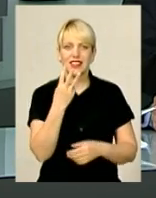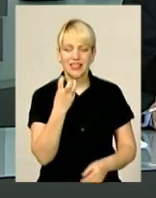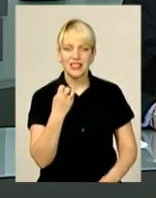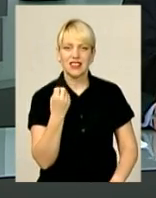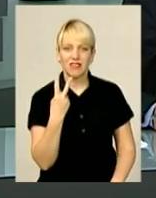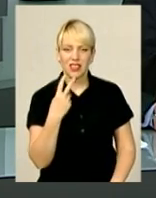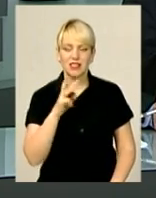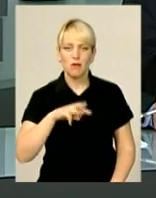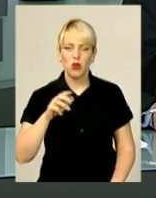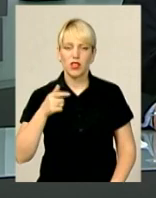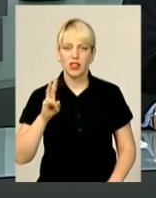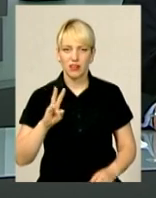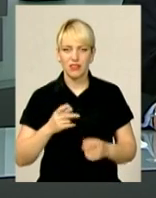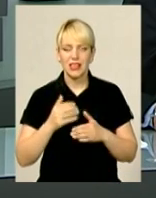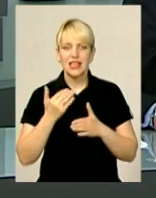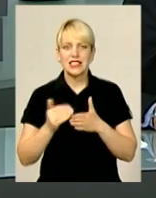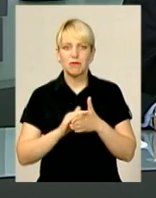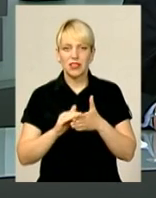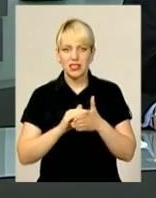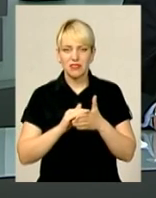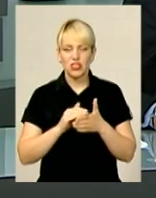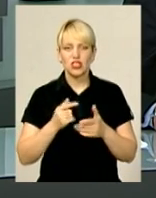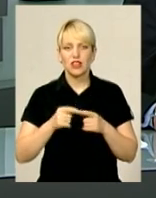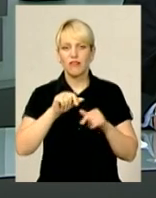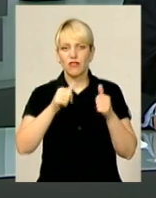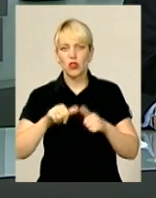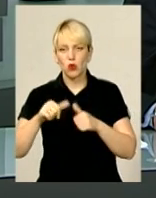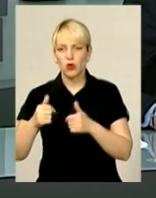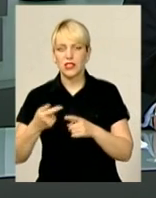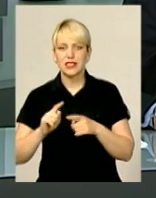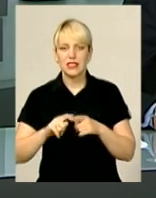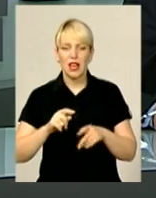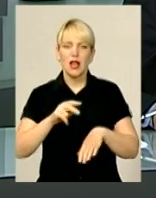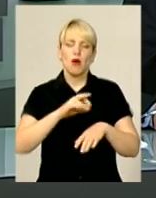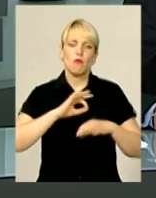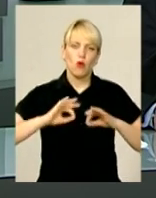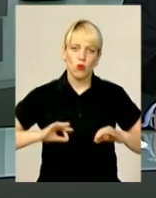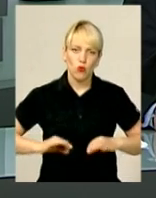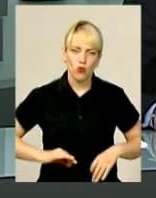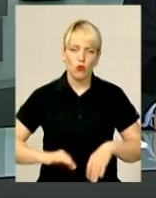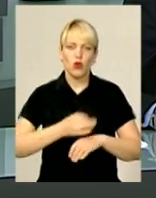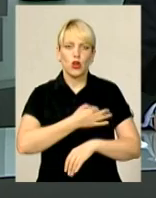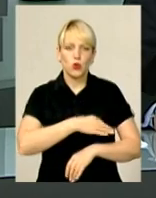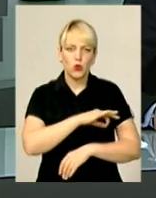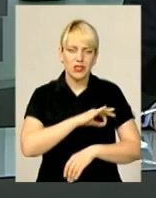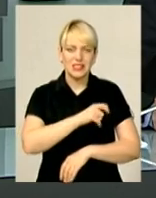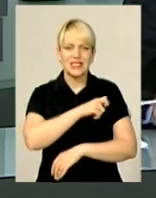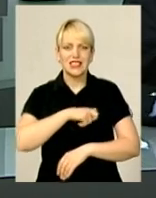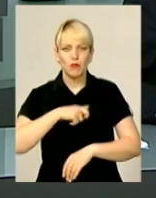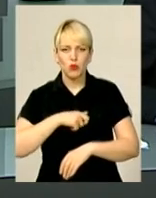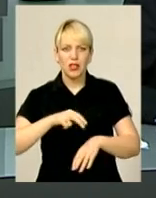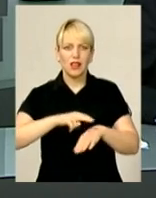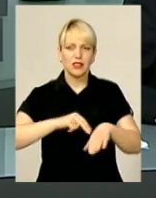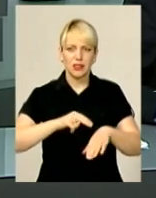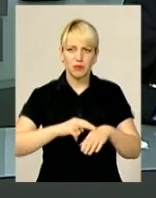мільйонам гривень. Серед прізвищ фігурантів – чиновники, правоохоронці і прокурори, юристи та депутати. Словом, ласі шматки землі